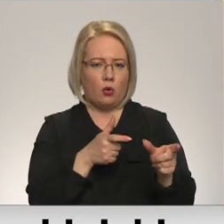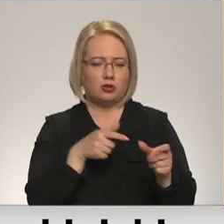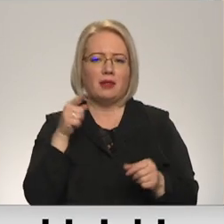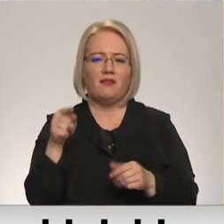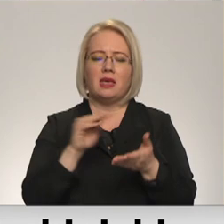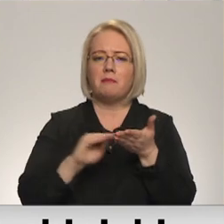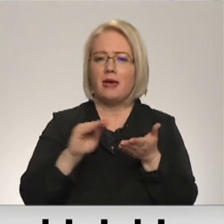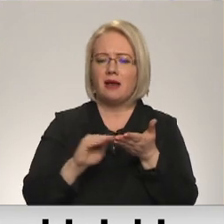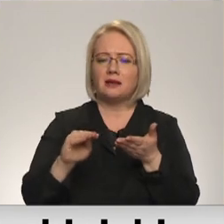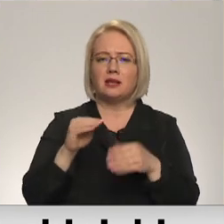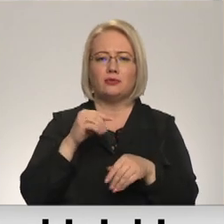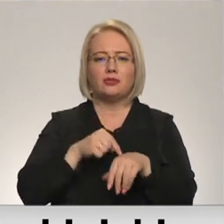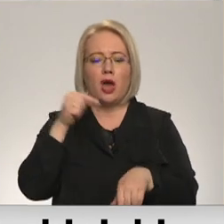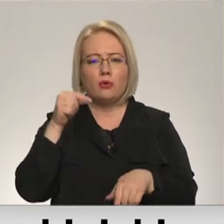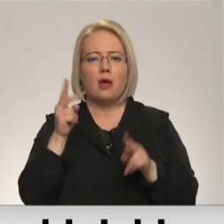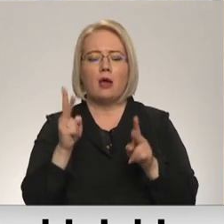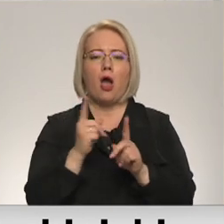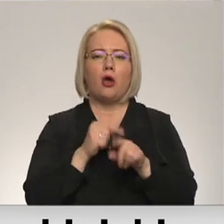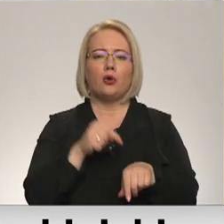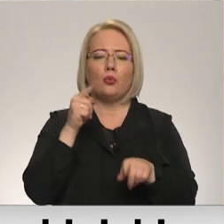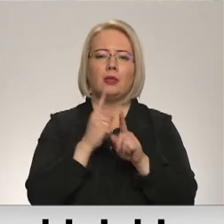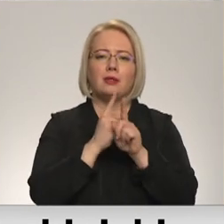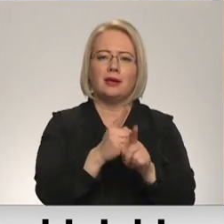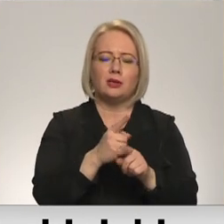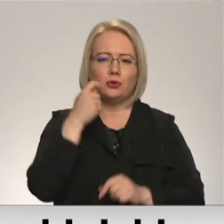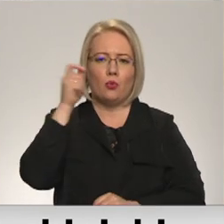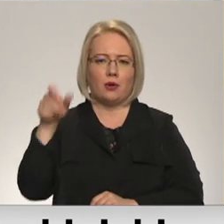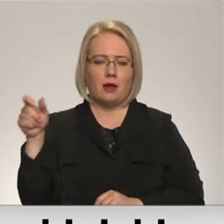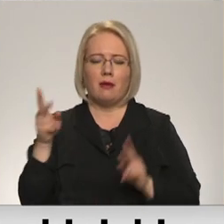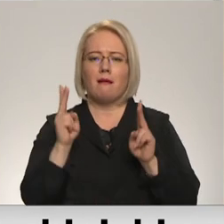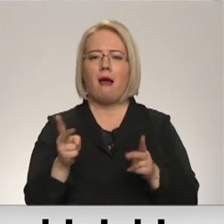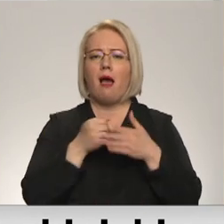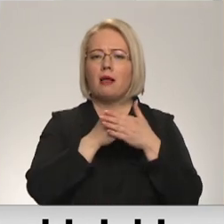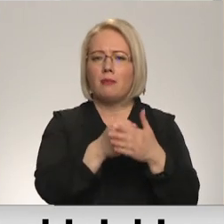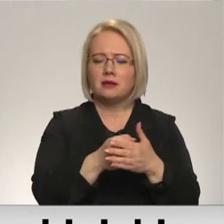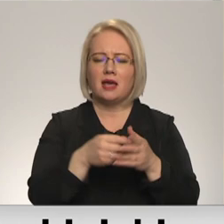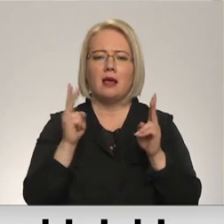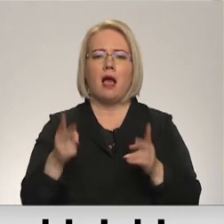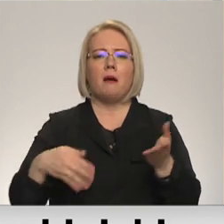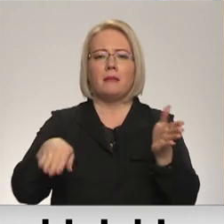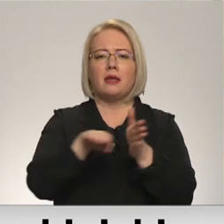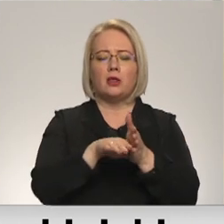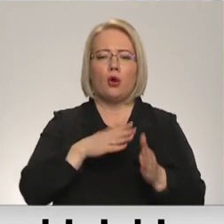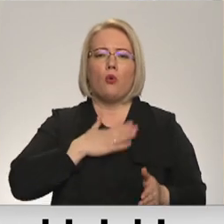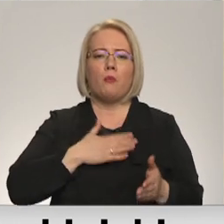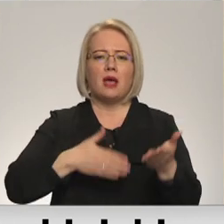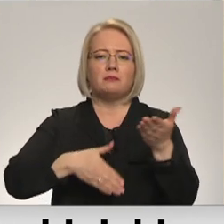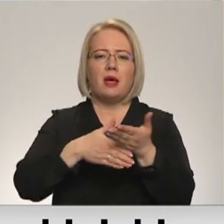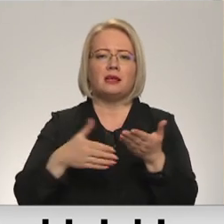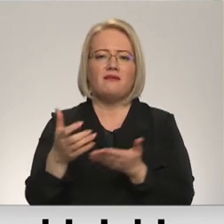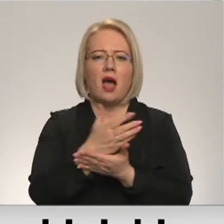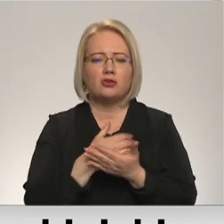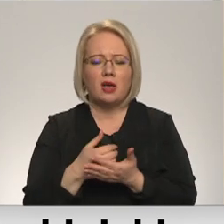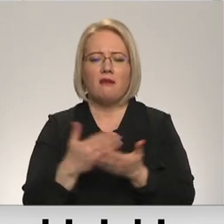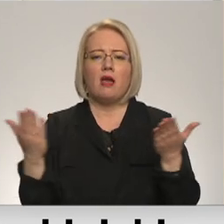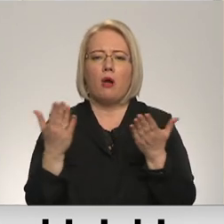sajūtas, kā viņi jūt līdzi Ukraiņiem, kā viņi atbalstie, kā viņi piedalies humanas palīdzības vakšanā vai